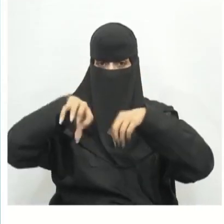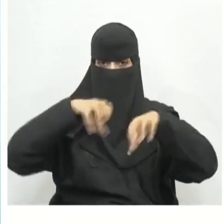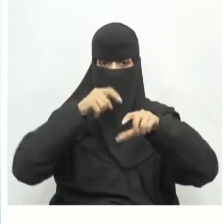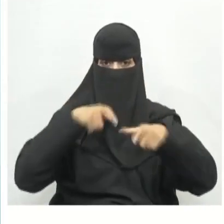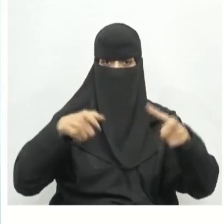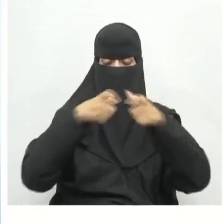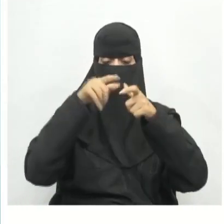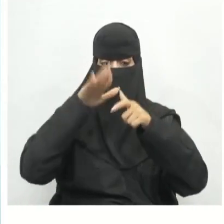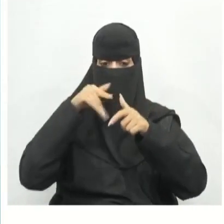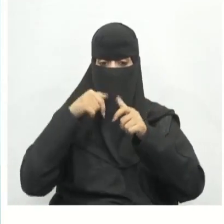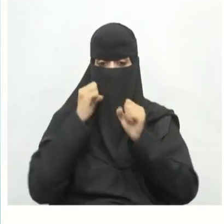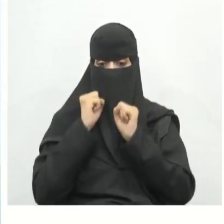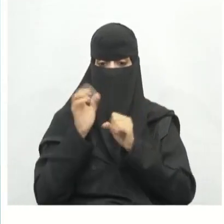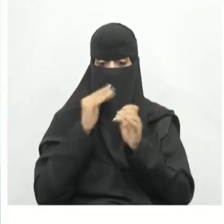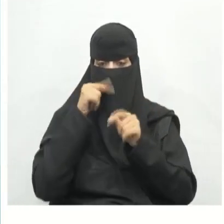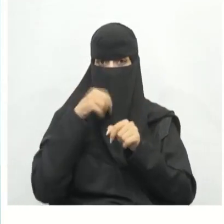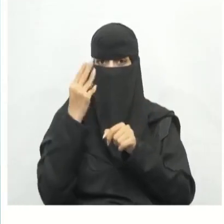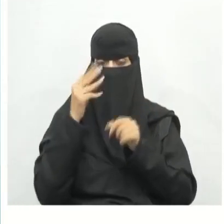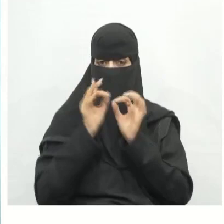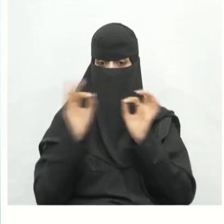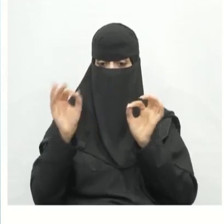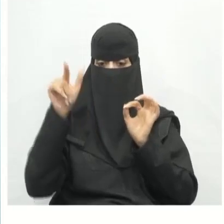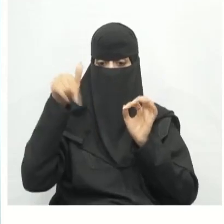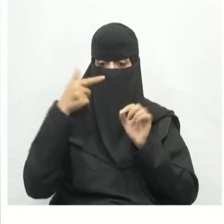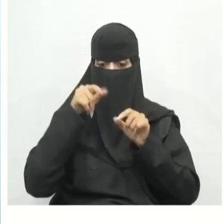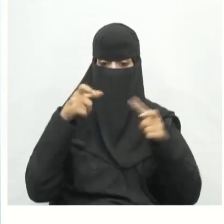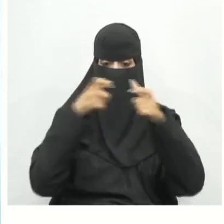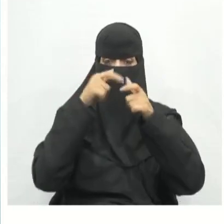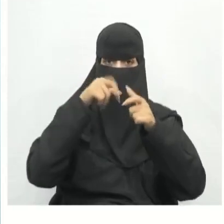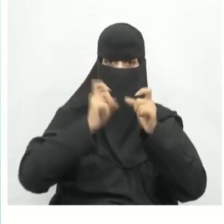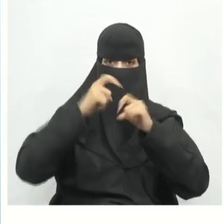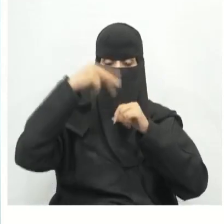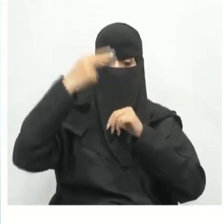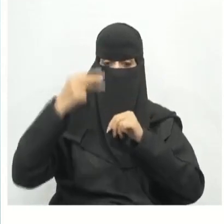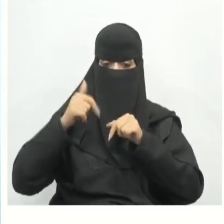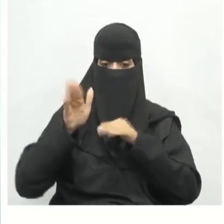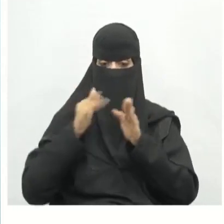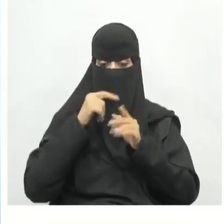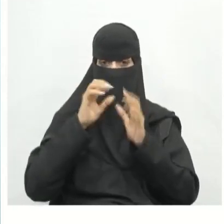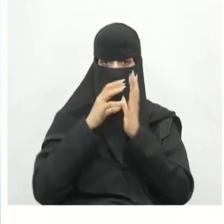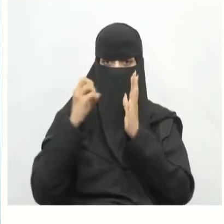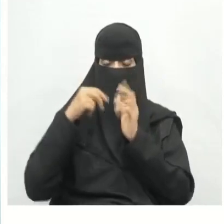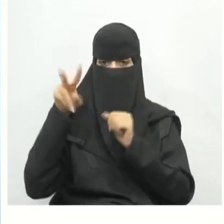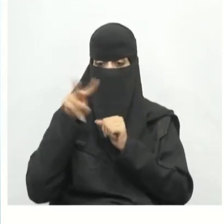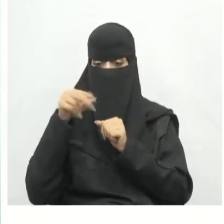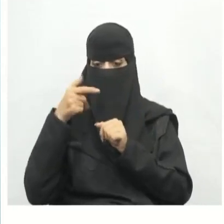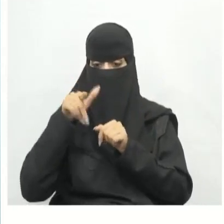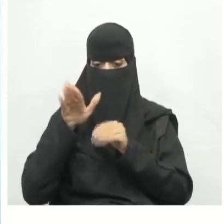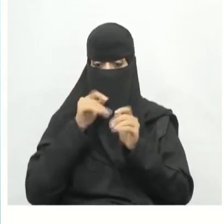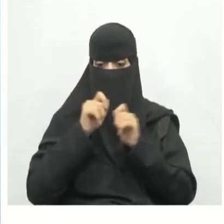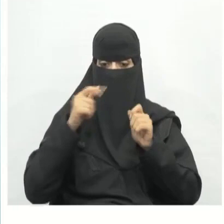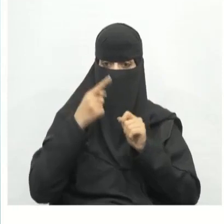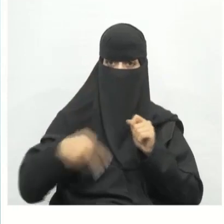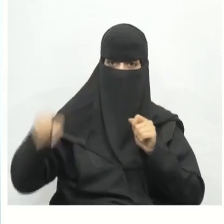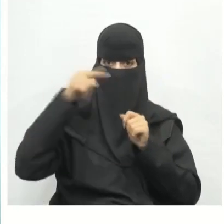وتجميعات صلبة ثلاثية الأبعاد ويتضمن أدوات لرسم الأشكال ثلاثية الأبعاد